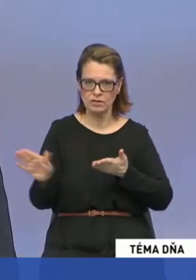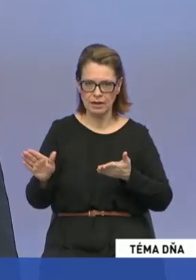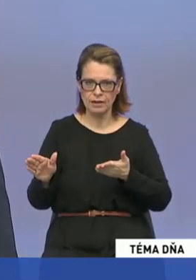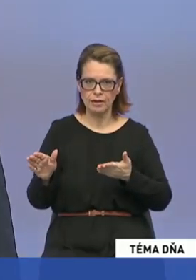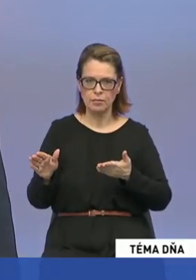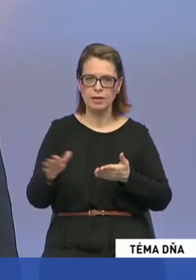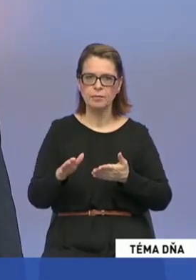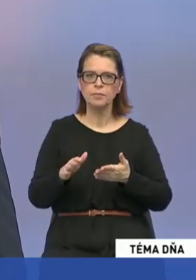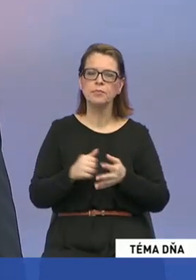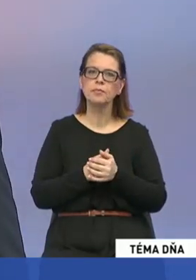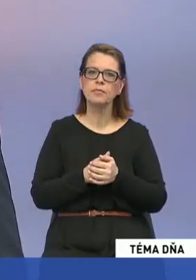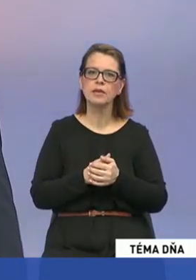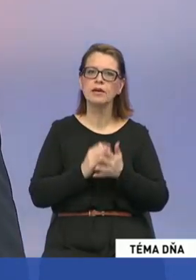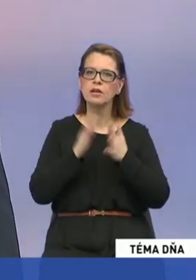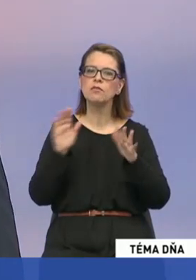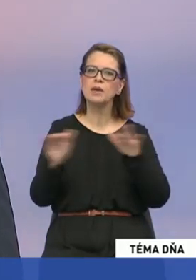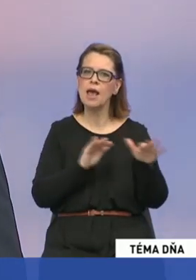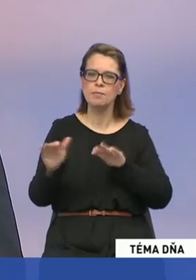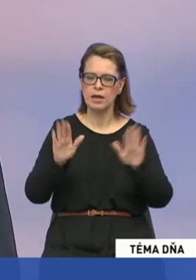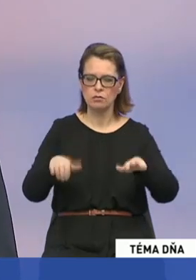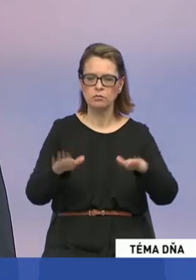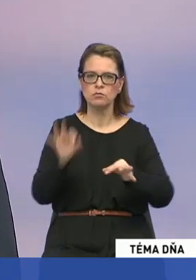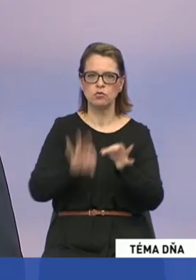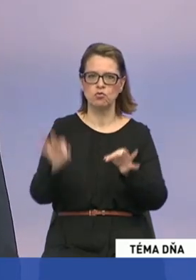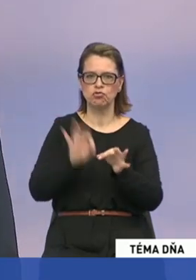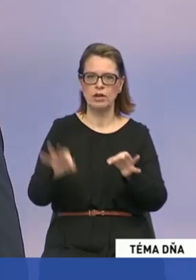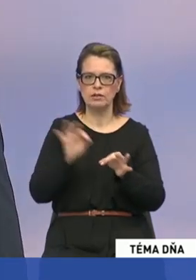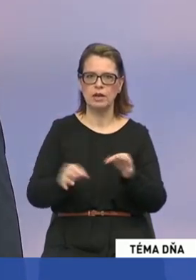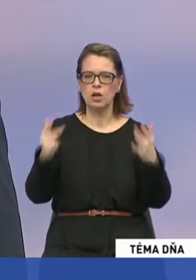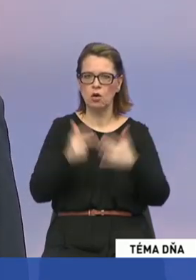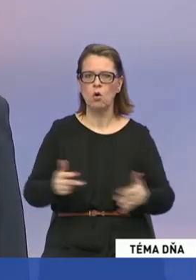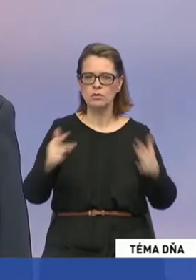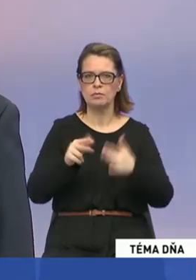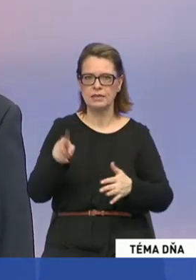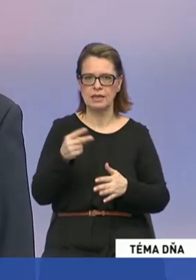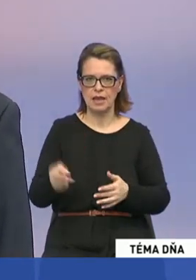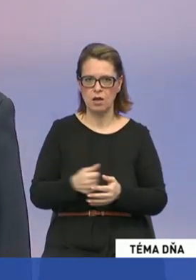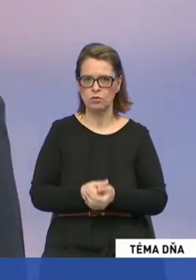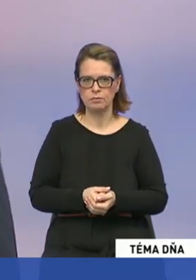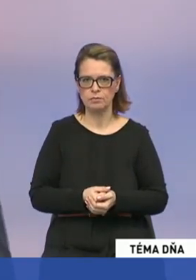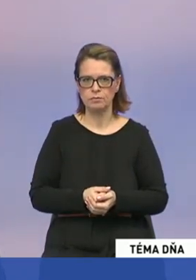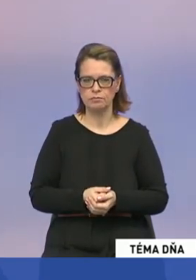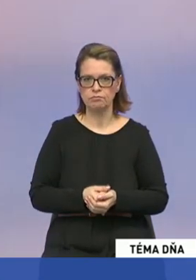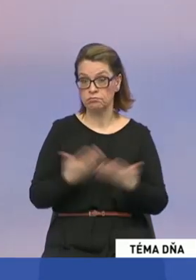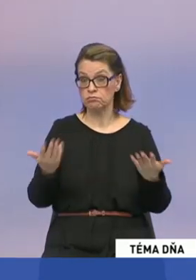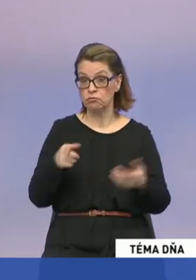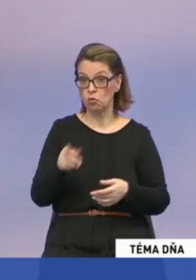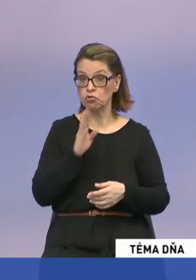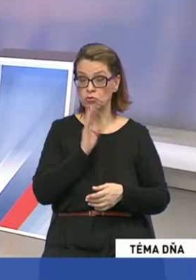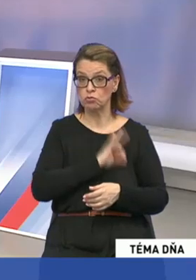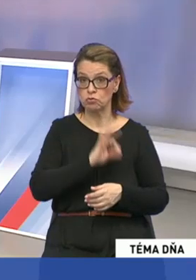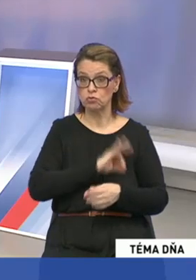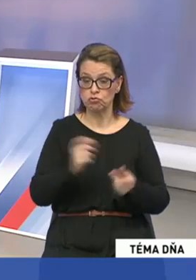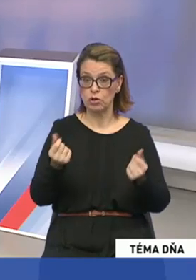priemerná domácnosť ušetrí každý jeden rok na určite za elektrínu 80 eur. To už je suma, o ktorej by